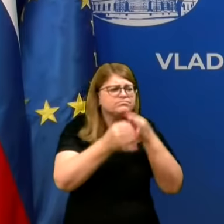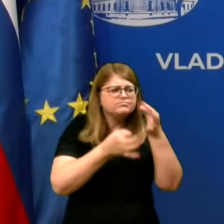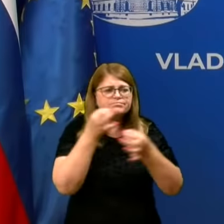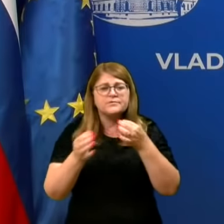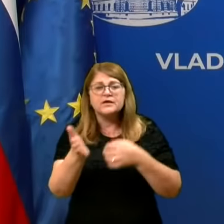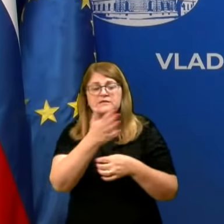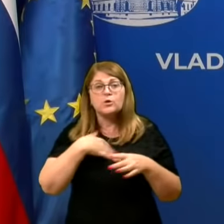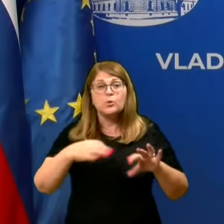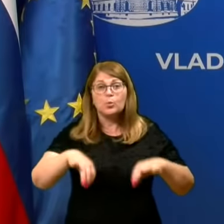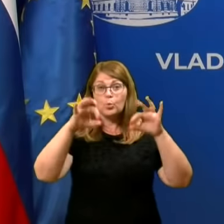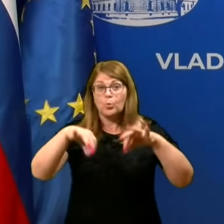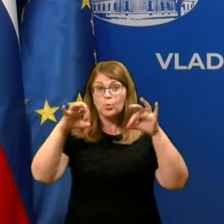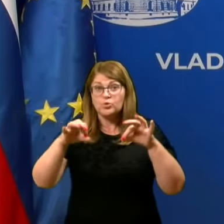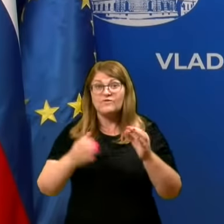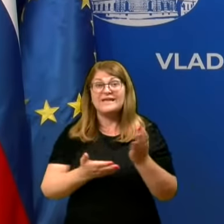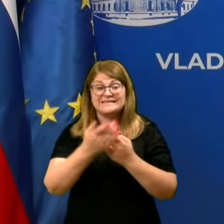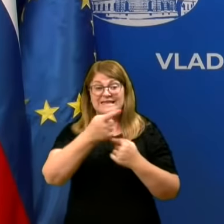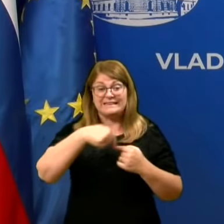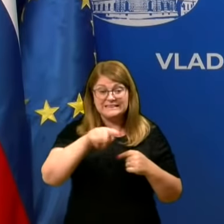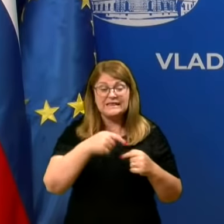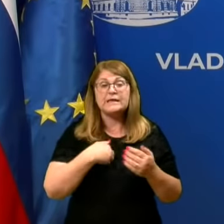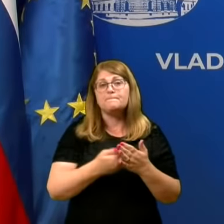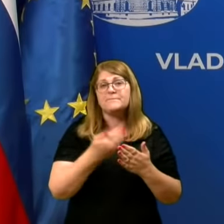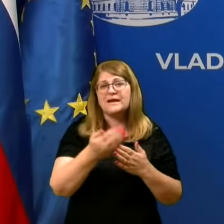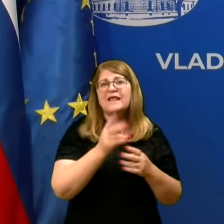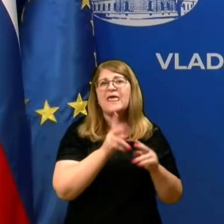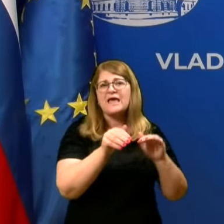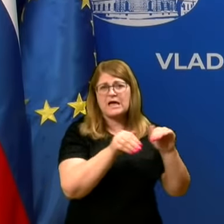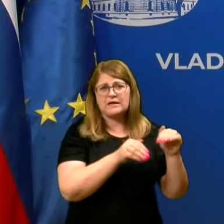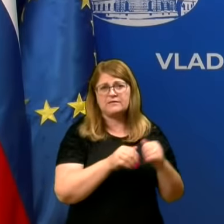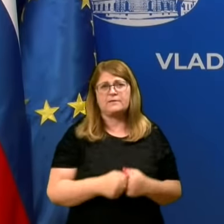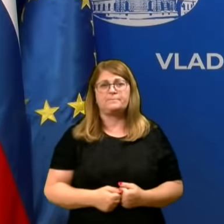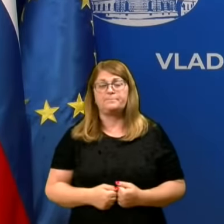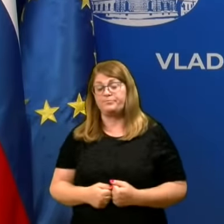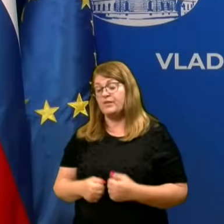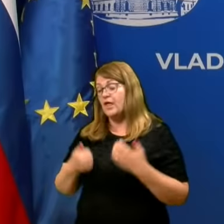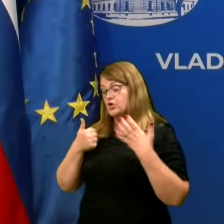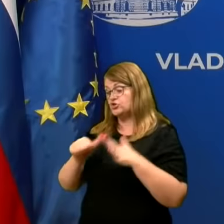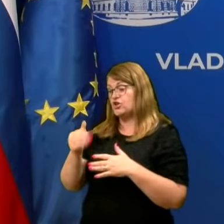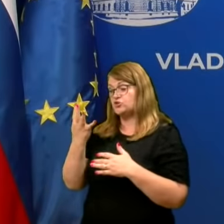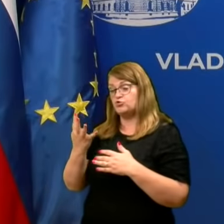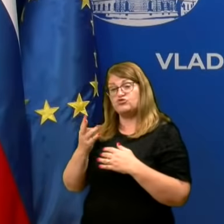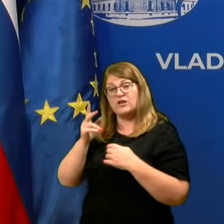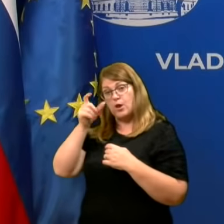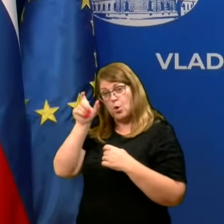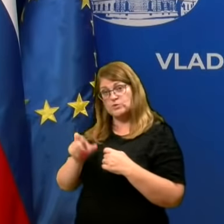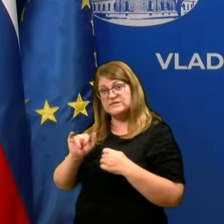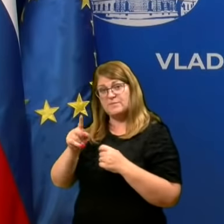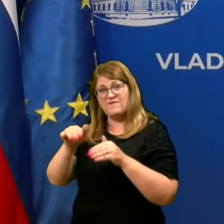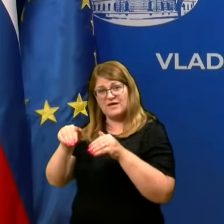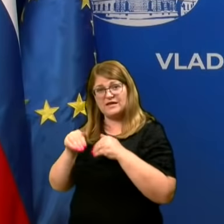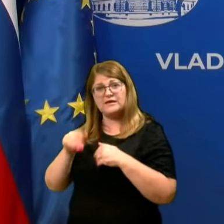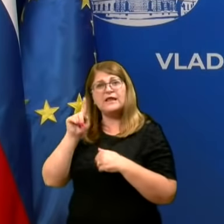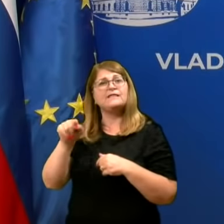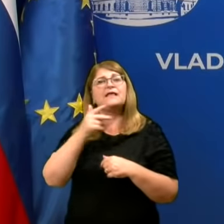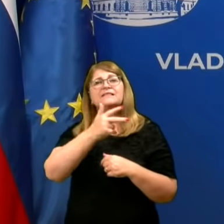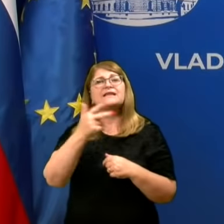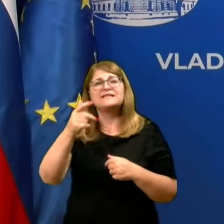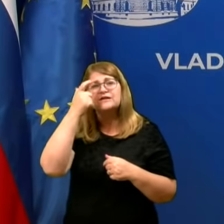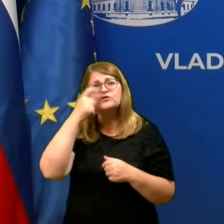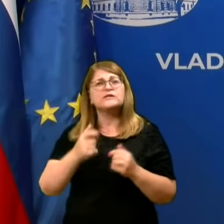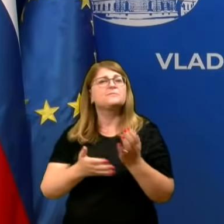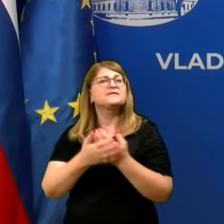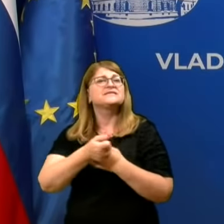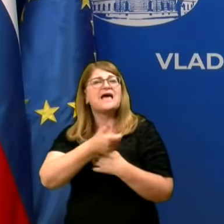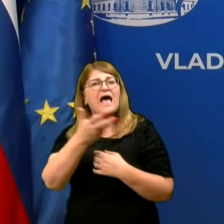identificirali in za njih predlagali karanteno. Še 604 oseb je trenutno v karanteni in 33 oseb, za